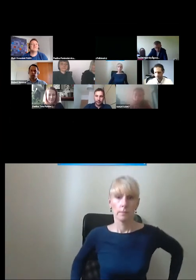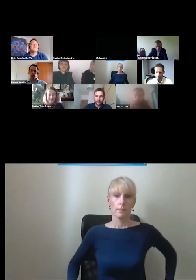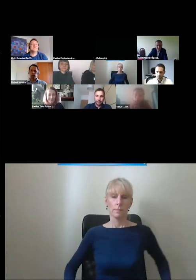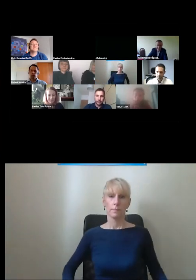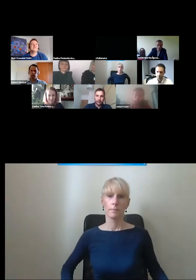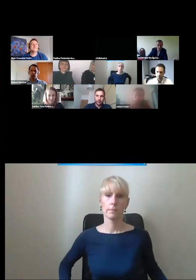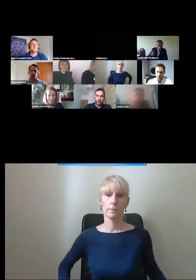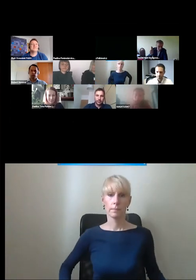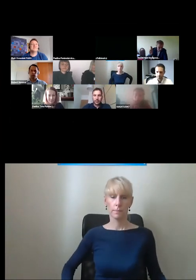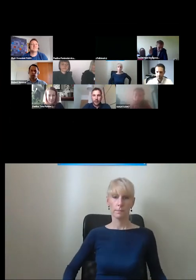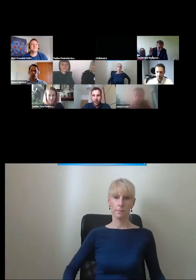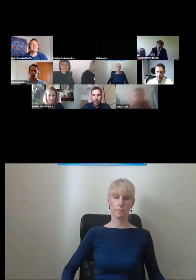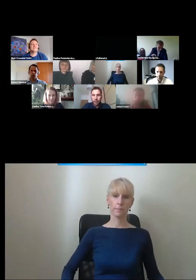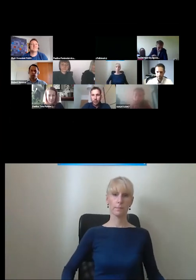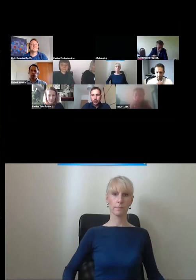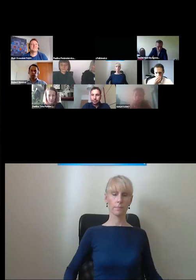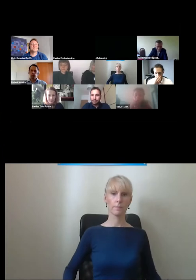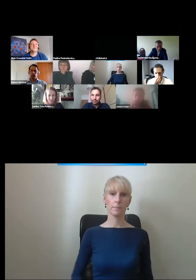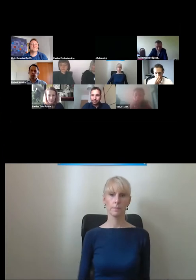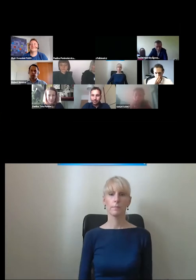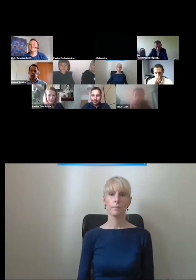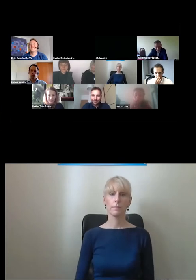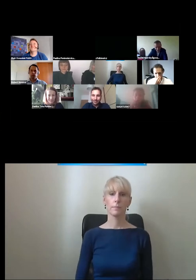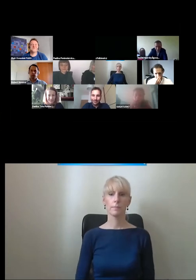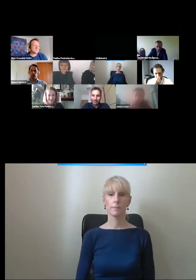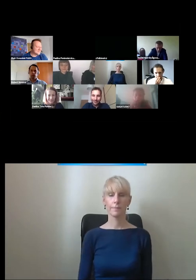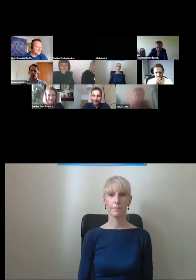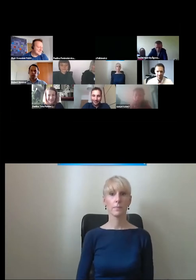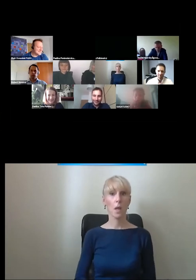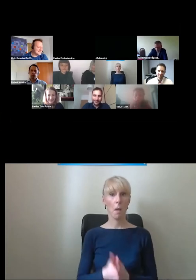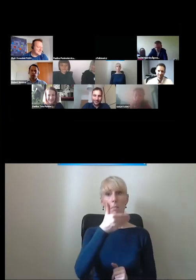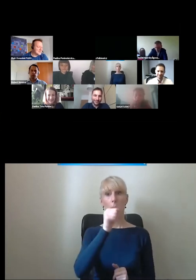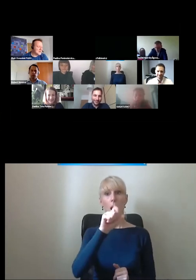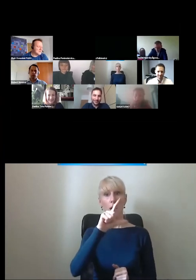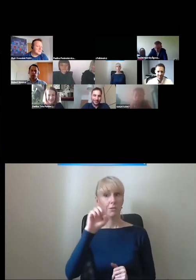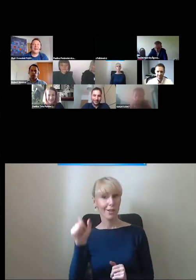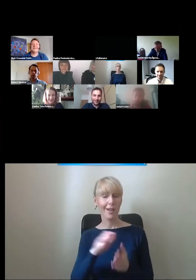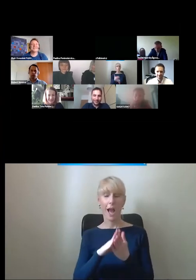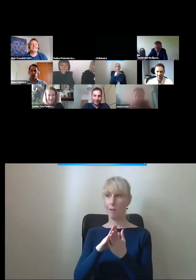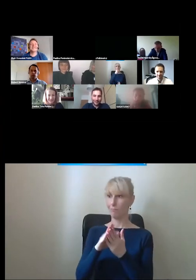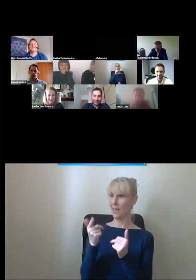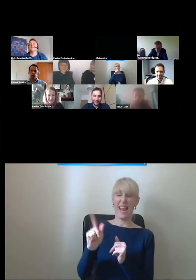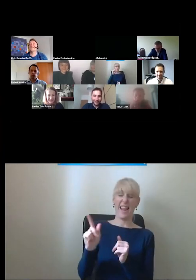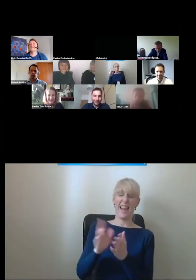pana Macieja. Oczywiście. Pana, tak.